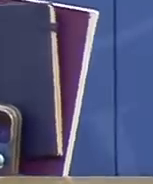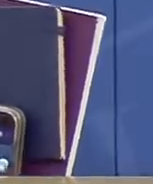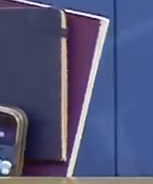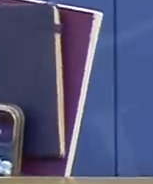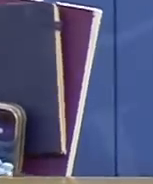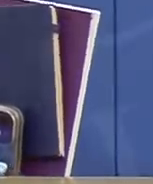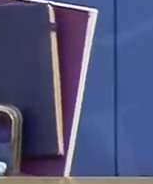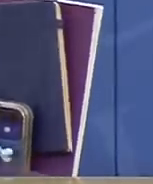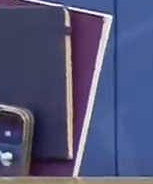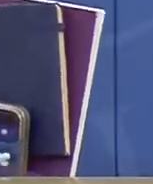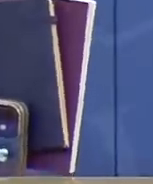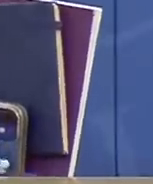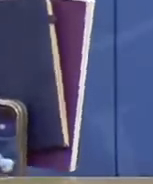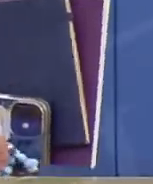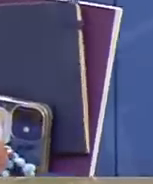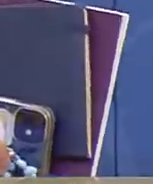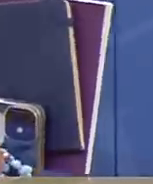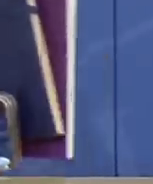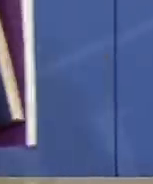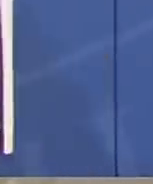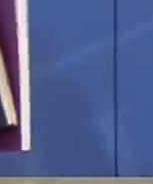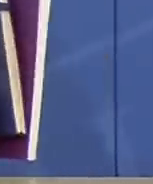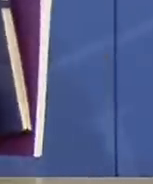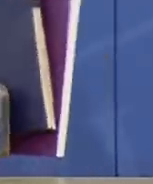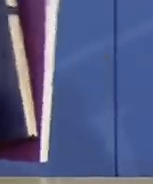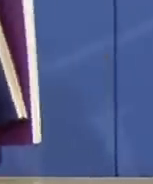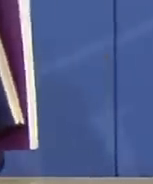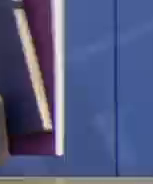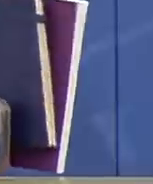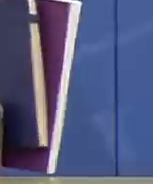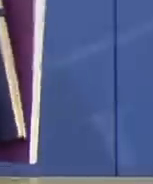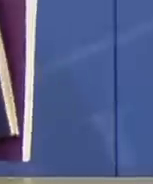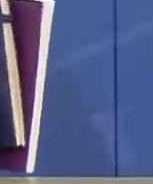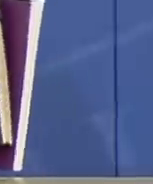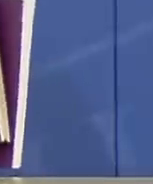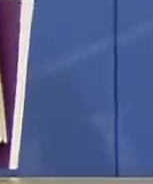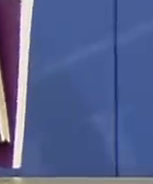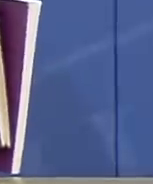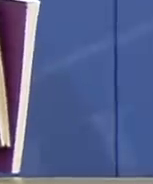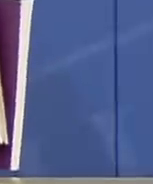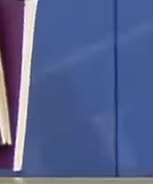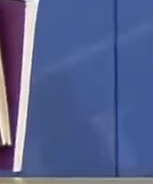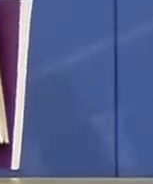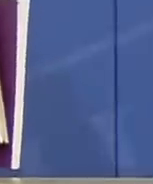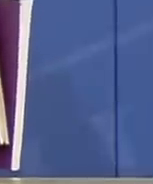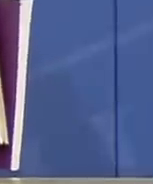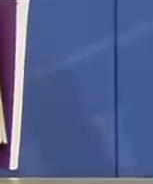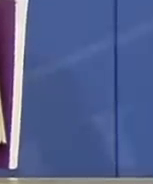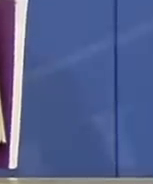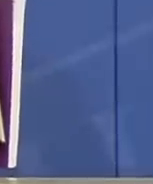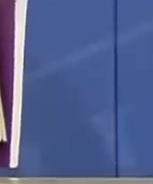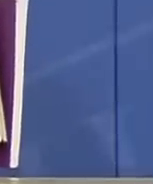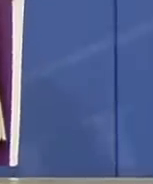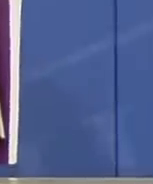è una cosa distante da me, come lei sa, in maniera molto significativa. Voi tornate sul tema, ma non avrete,